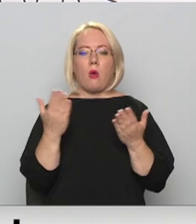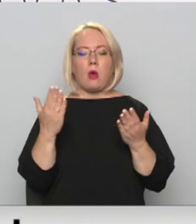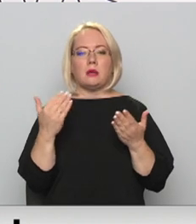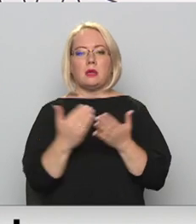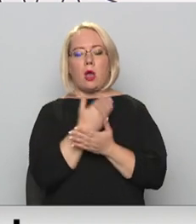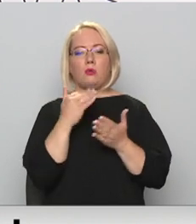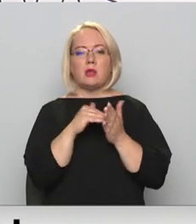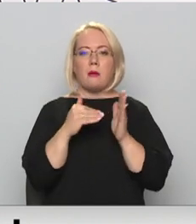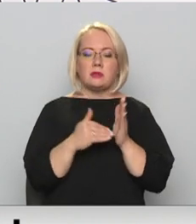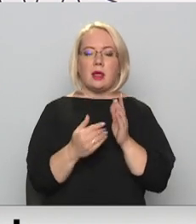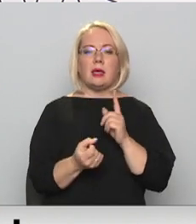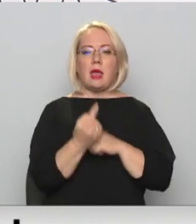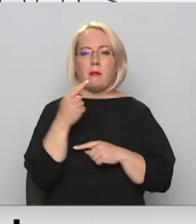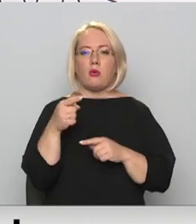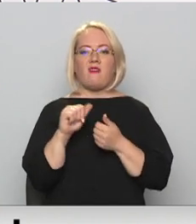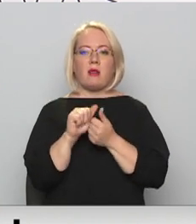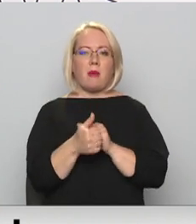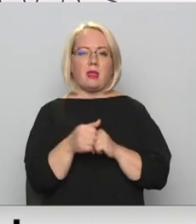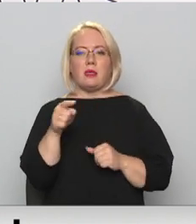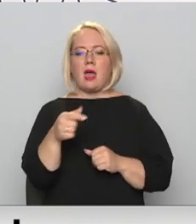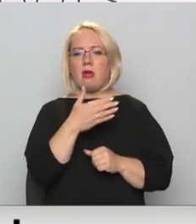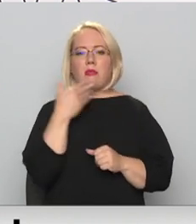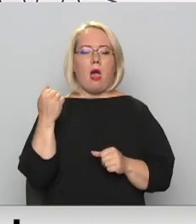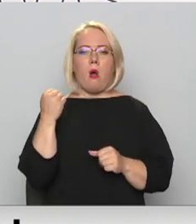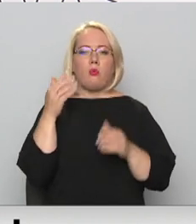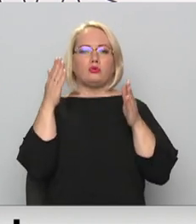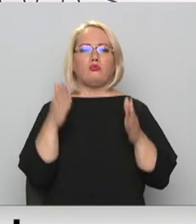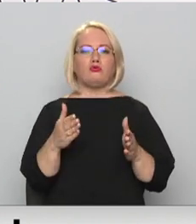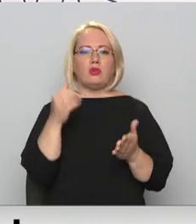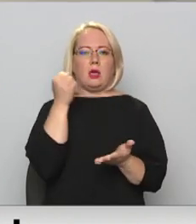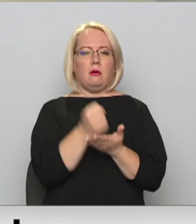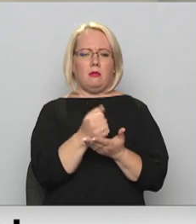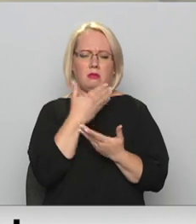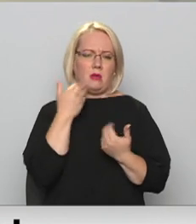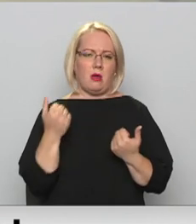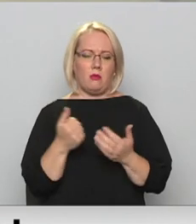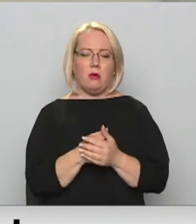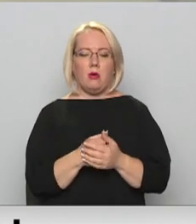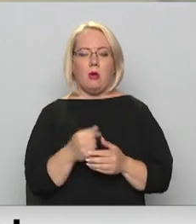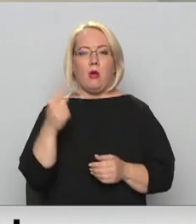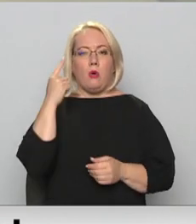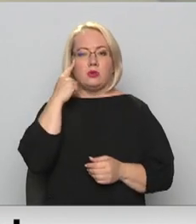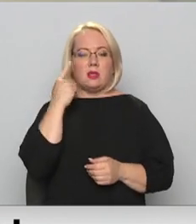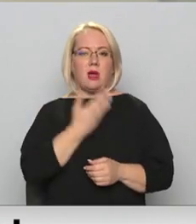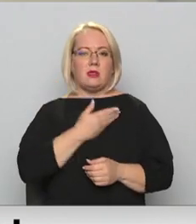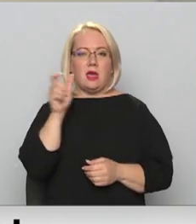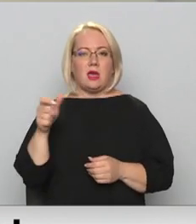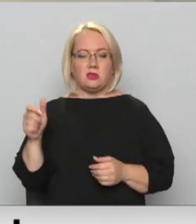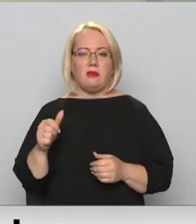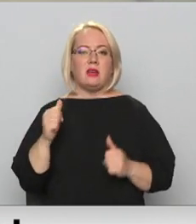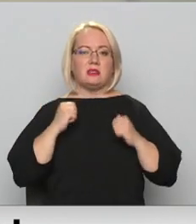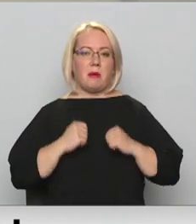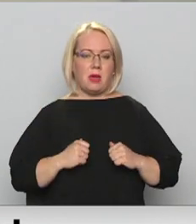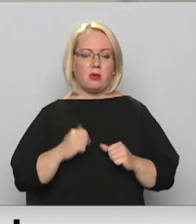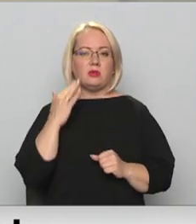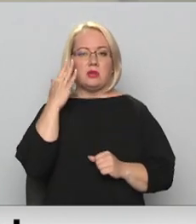iemesls, viņi ir maināmi, viņi nav kalti akmenī uz mūžīgu mūžiem. Uzzinātie baldonieši gan ir samierinājušies